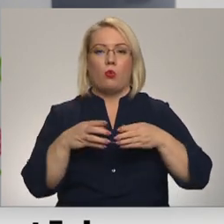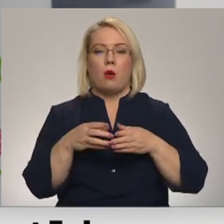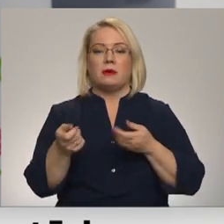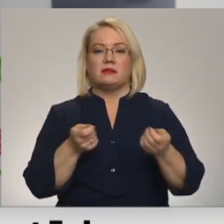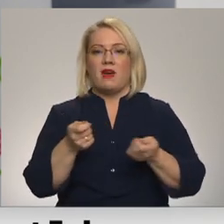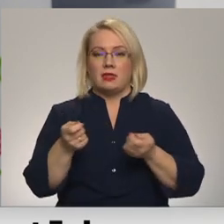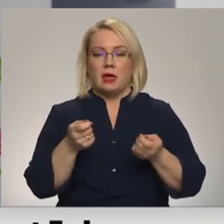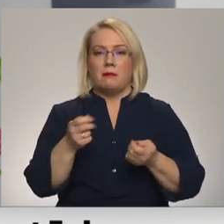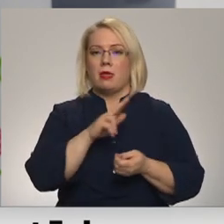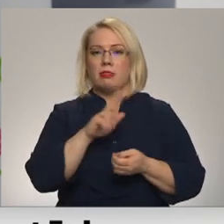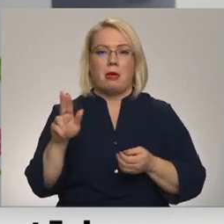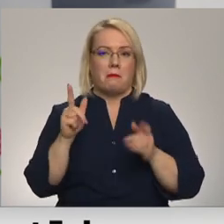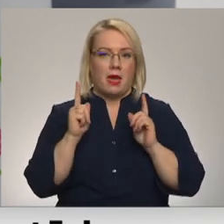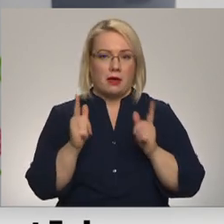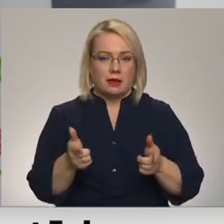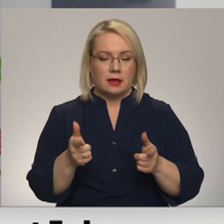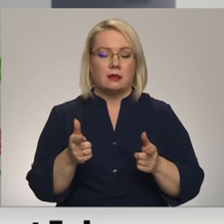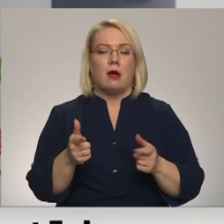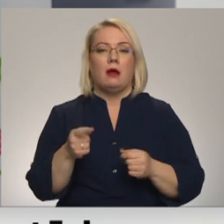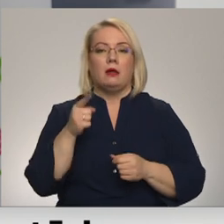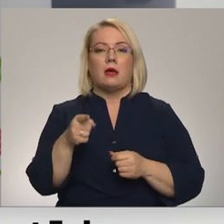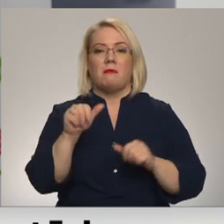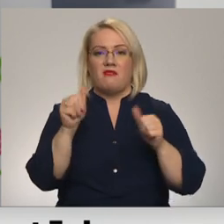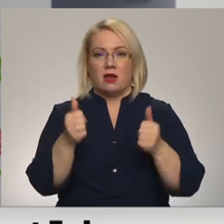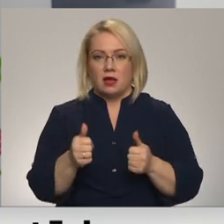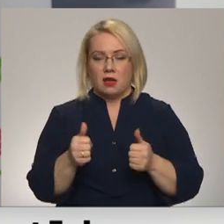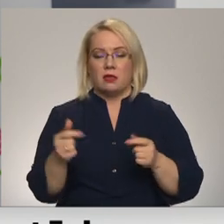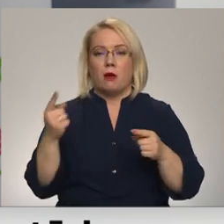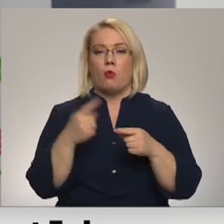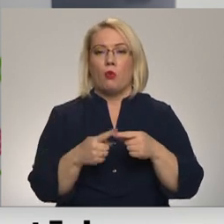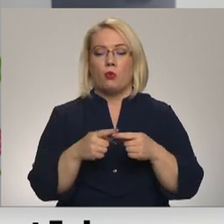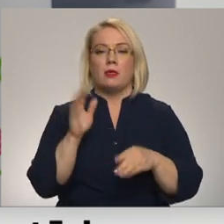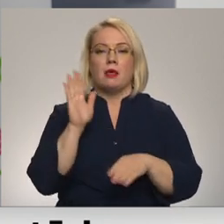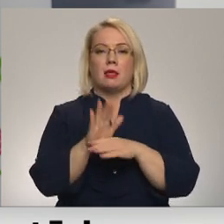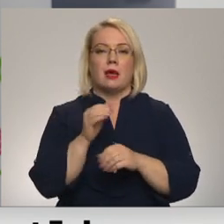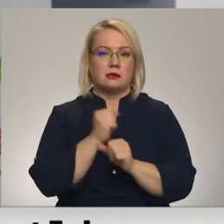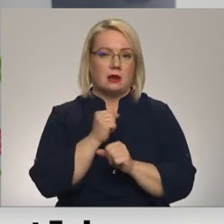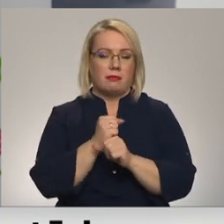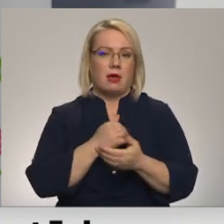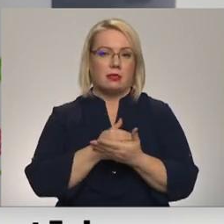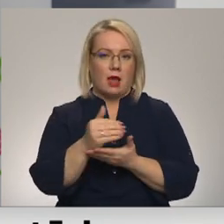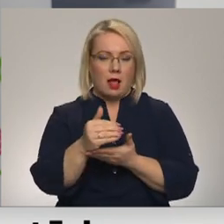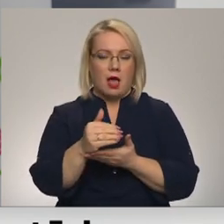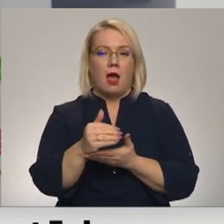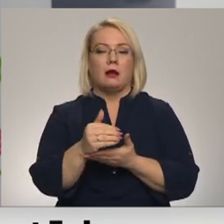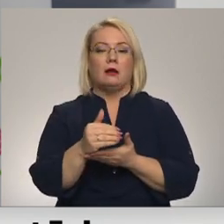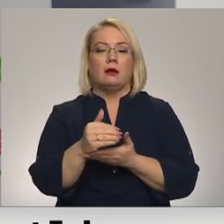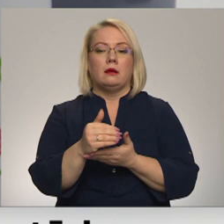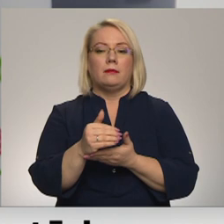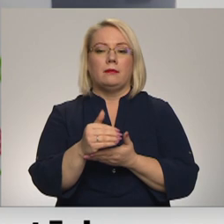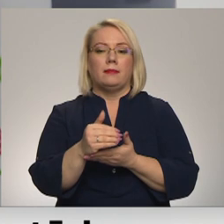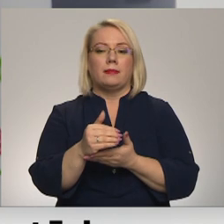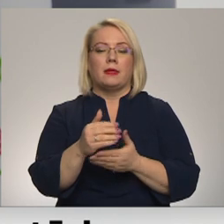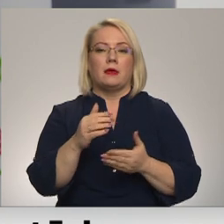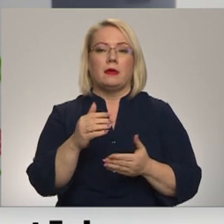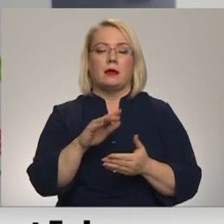nepiekrita tam variantam un lika strādāt tālāk, izvilka tos